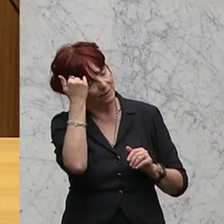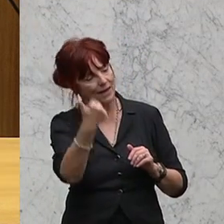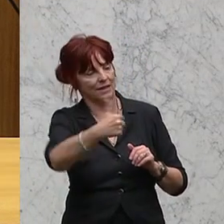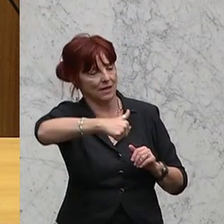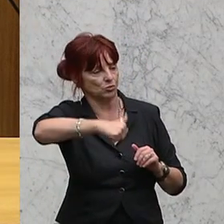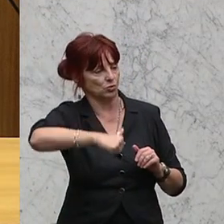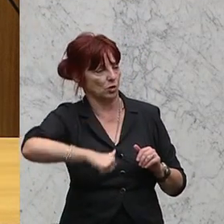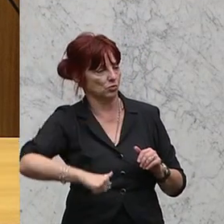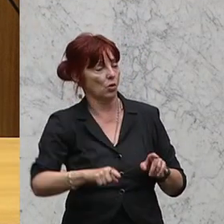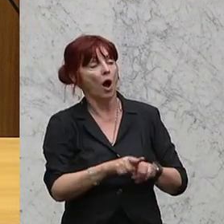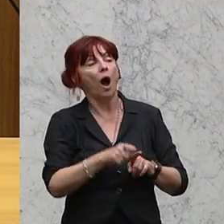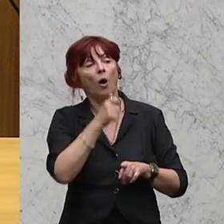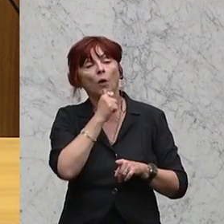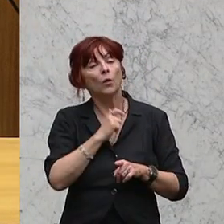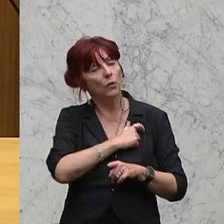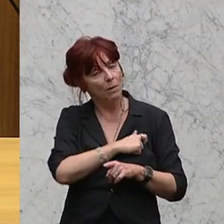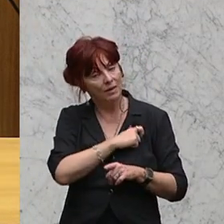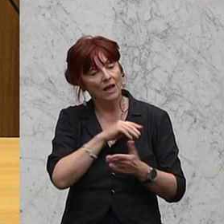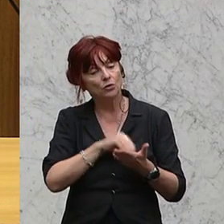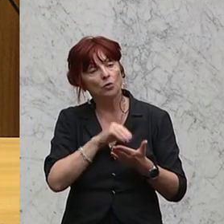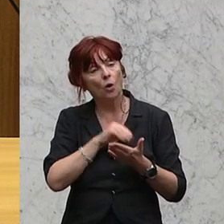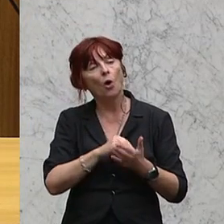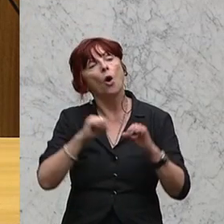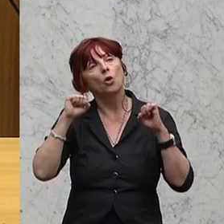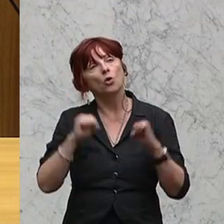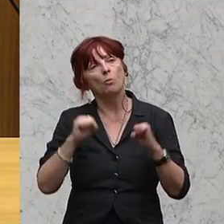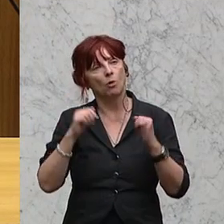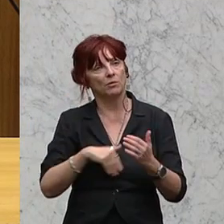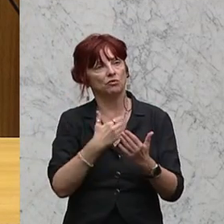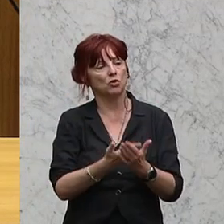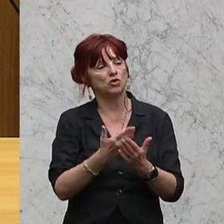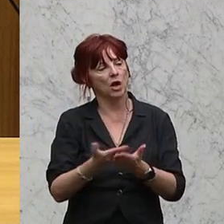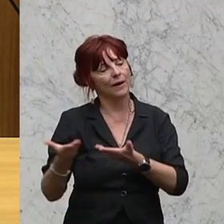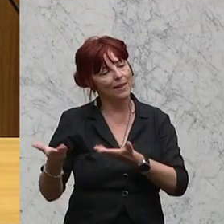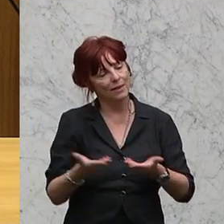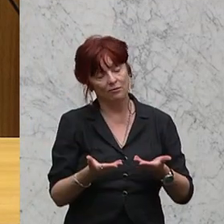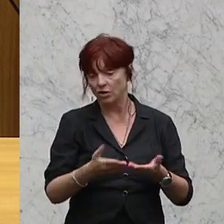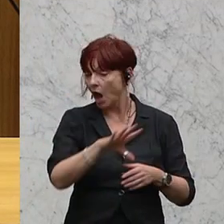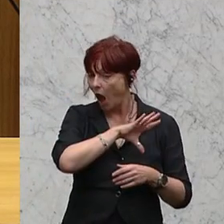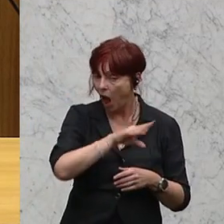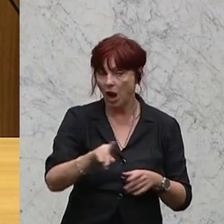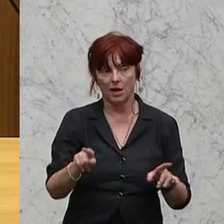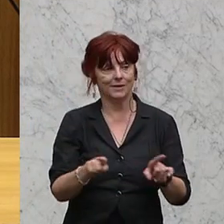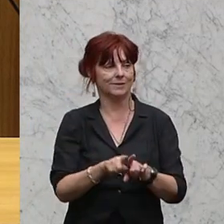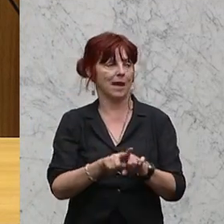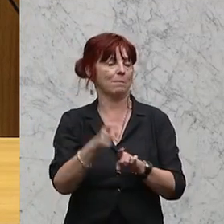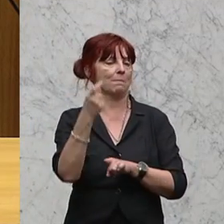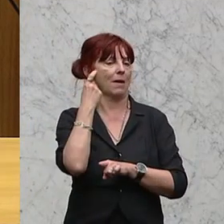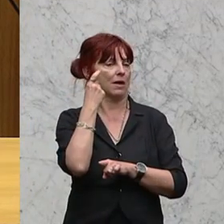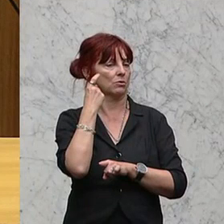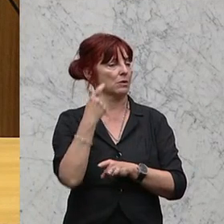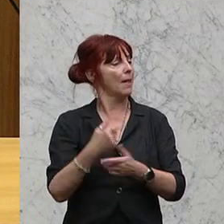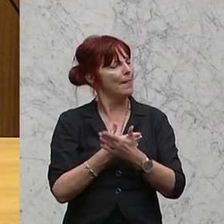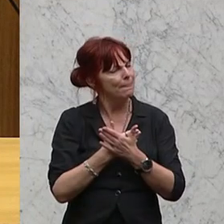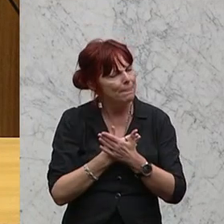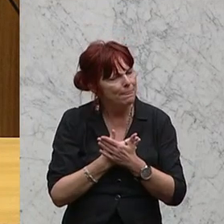noch einen Kompromissvorschlag geliefert, wo sich eigentlich wirklich alle wiederfinden könnten, weil sich da wirklich auch niemand